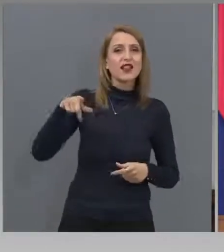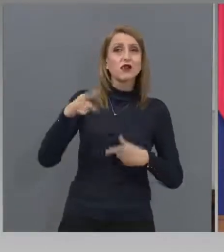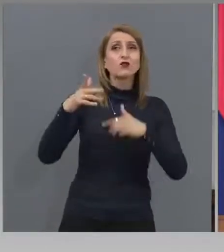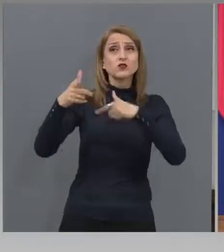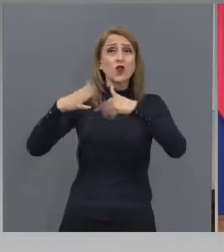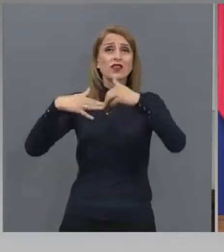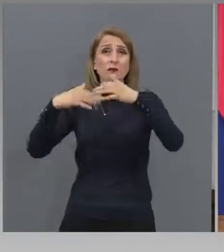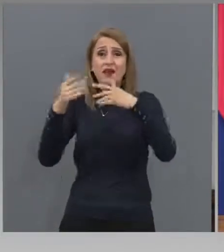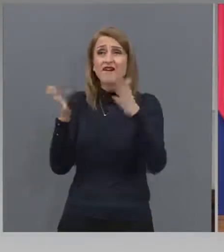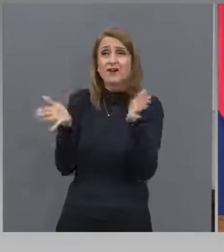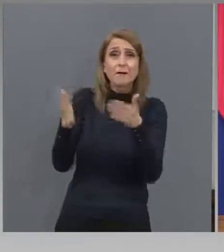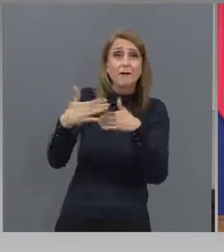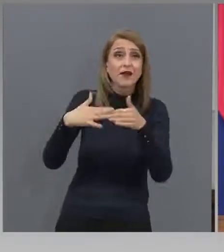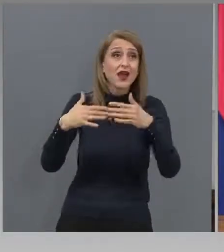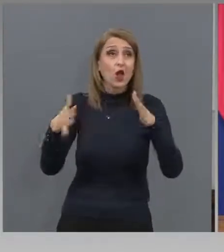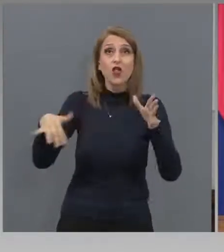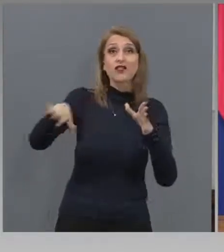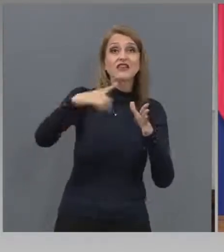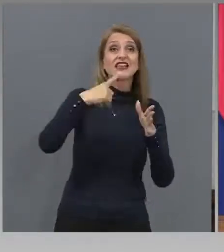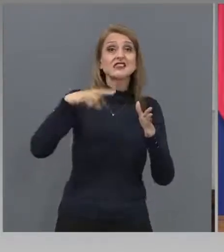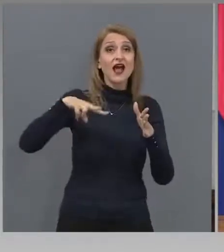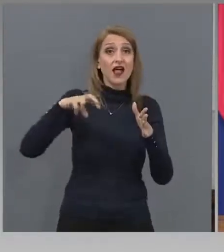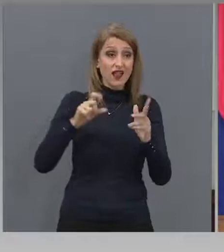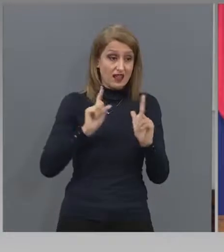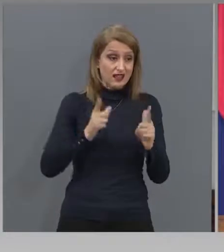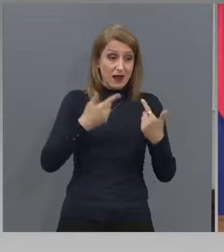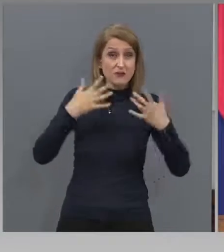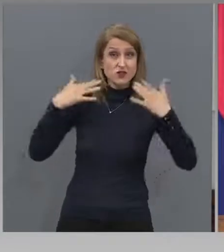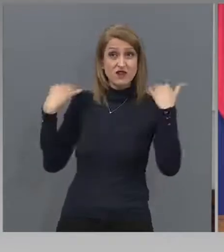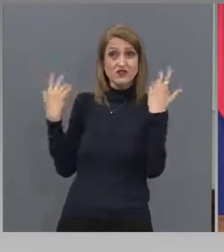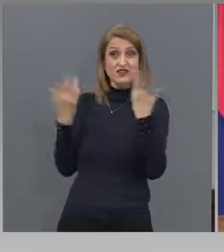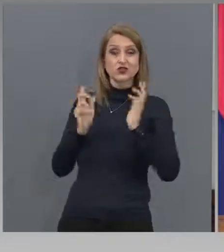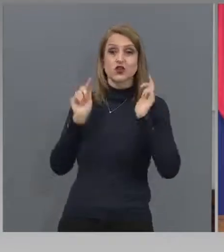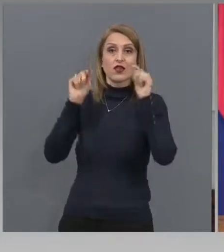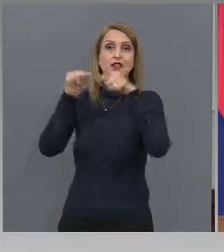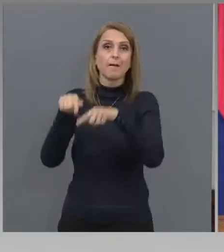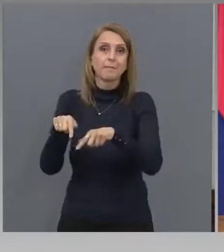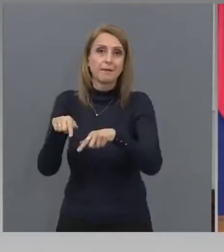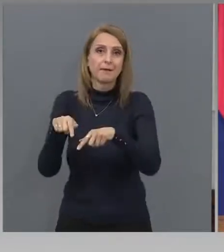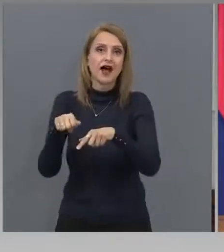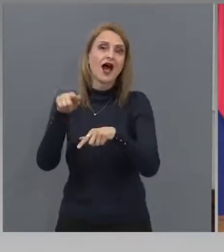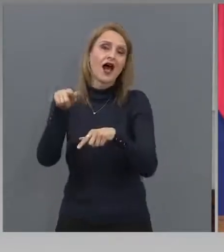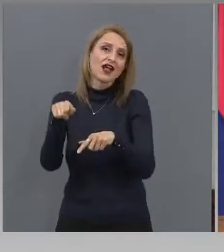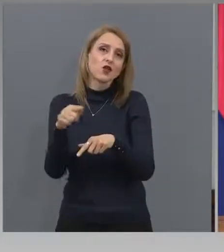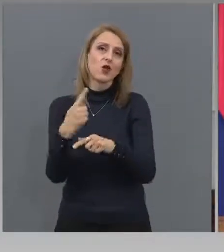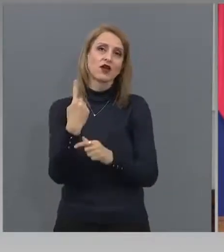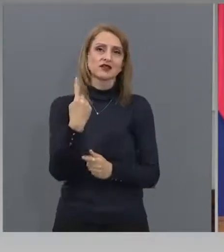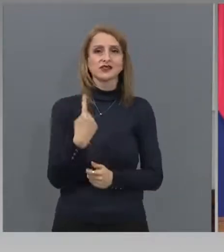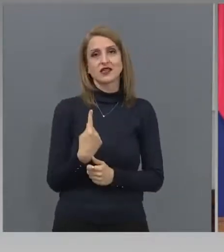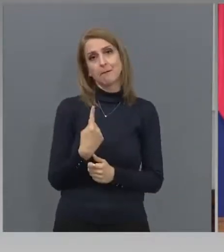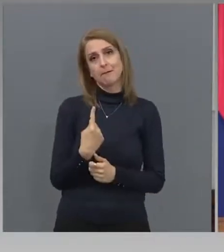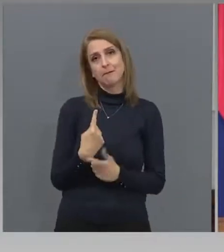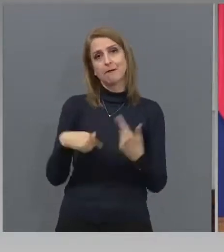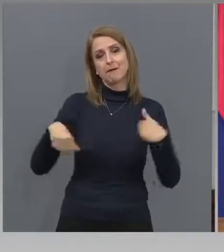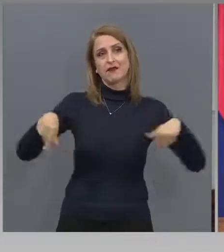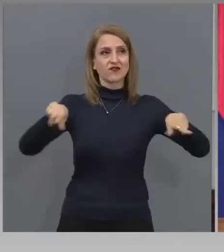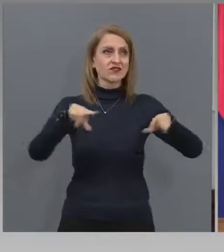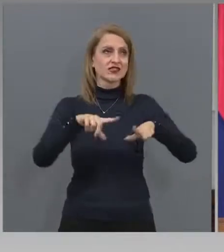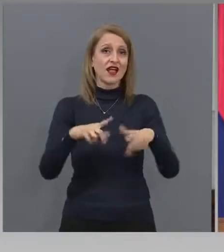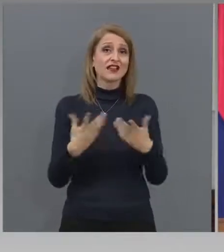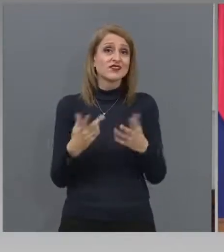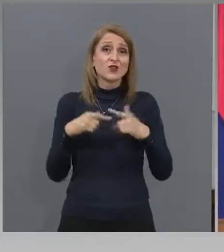Европейския съвет да бъдеме там днеска. Той беше самичек в нея, но аз съм убеден, че по-нататъка ще се намери